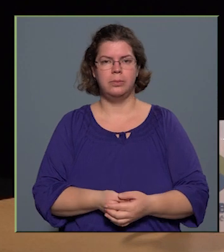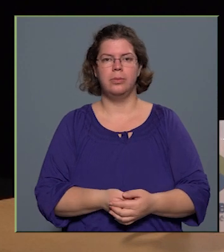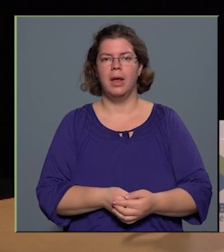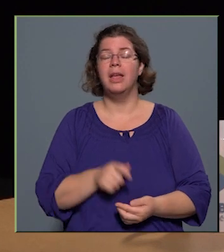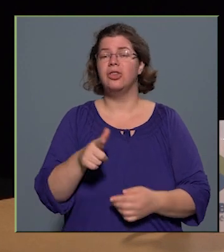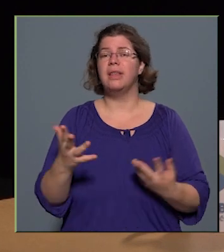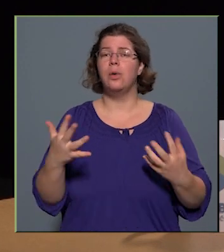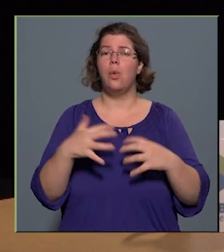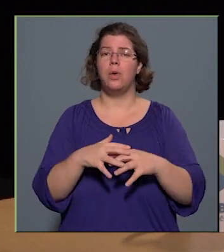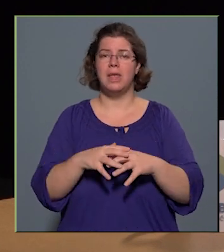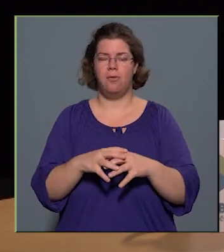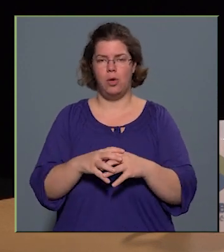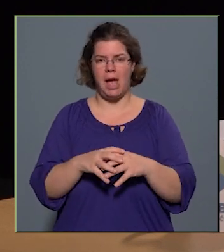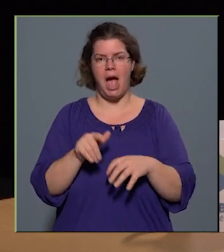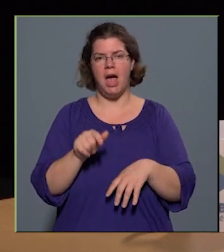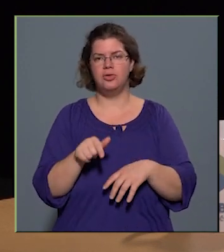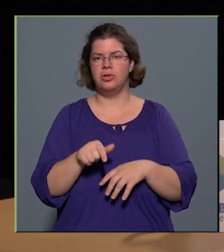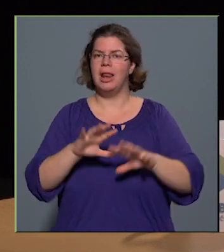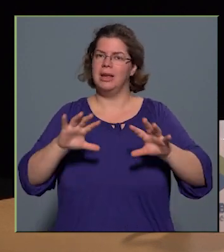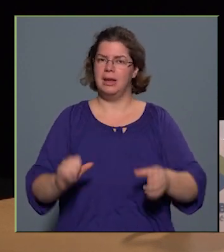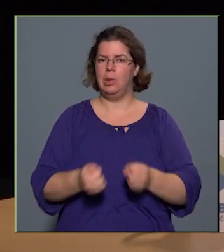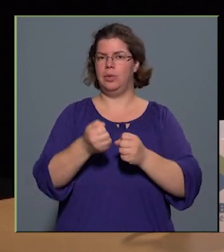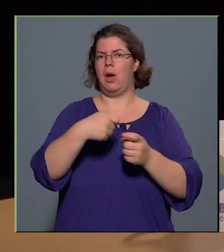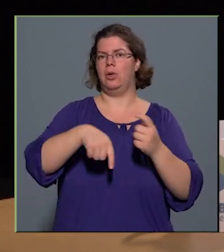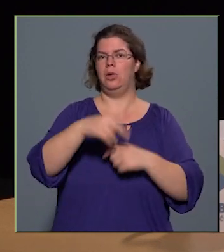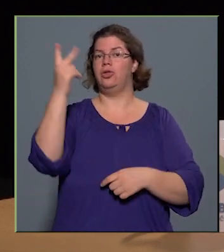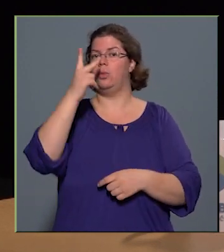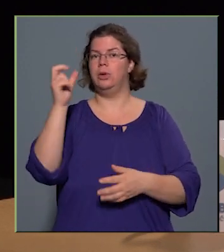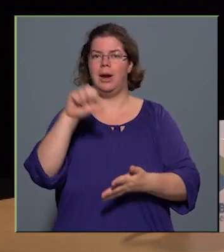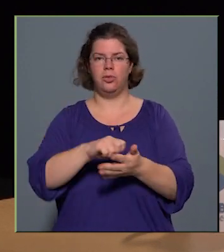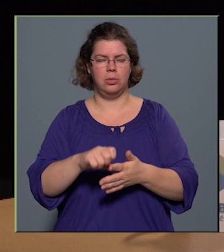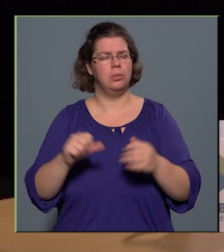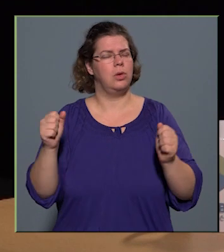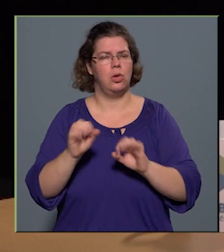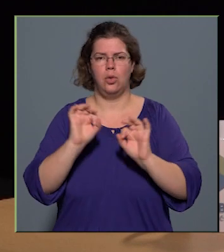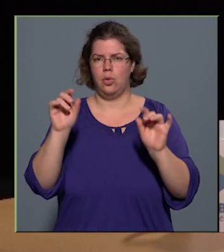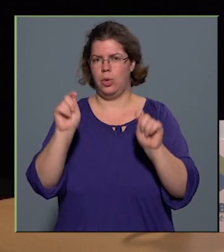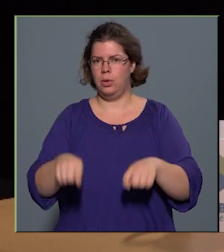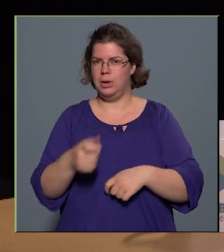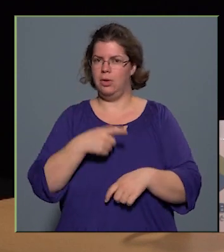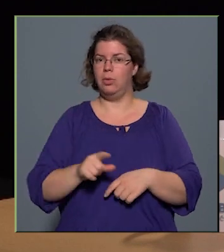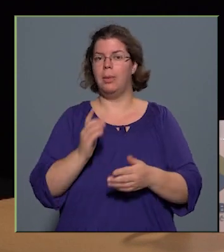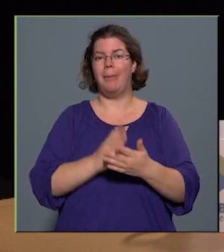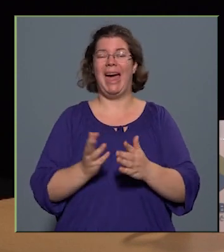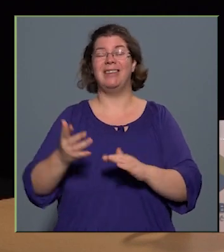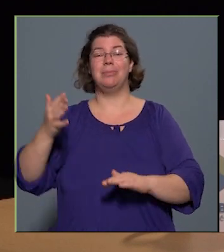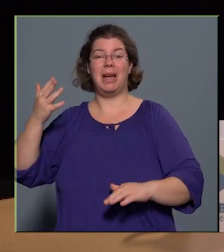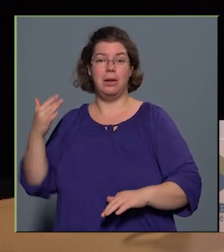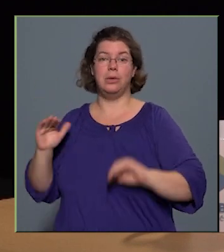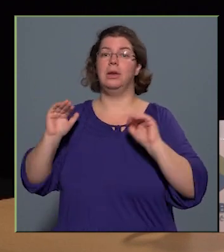és létrehozva a kőrösi kultúránis központot ez egy nagyon jó döntés volt. Én már azt megelőzően is